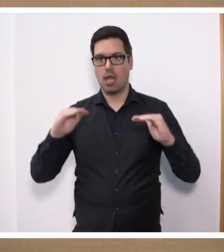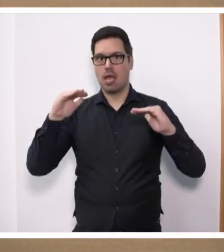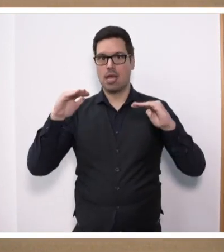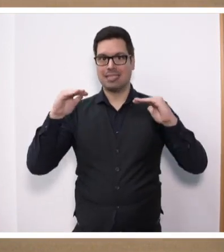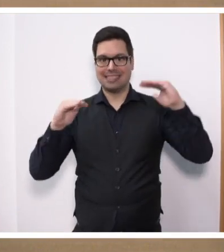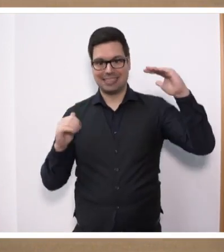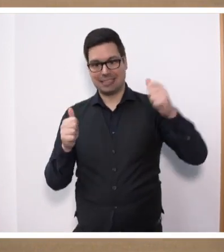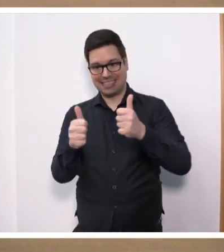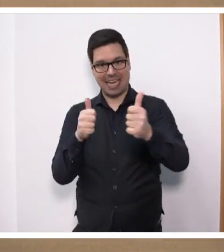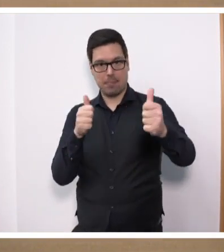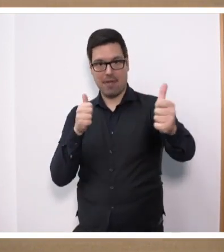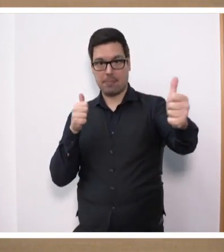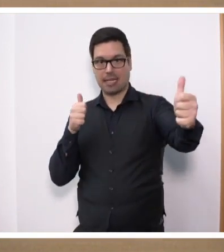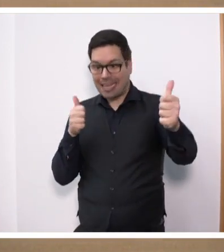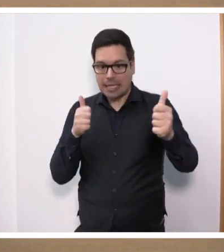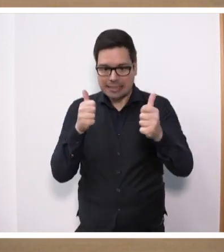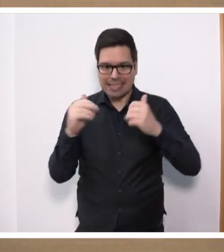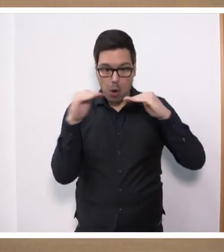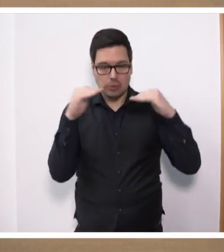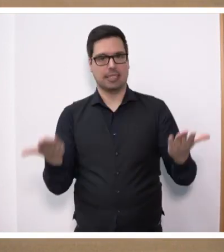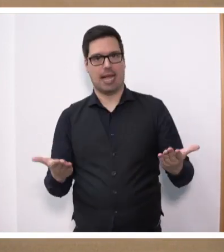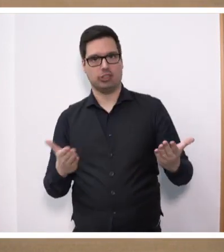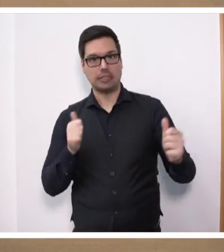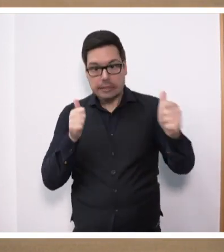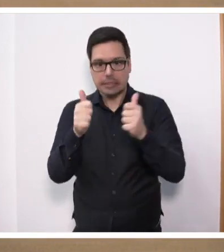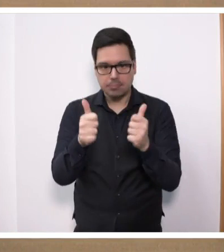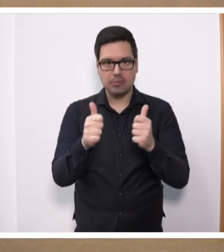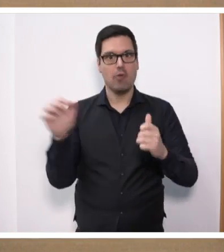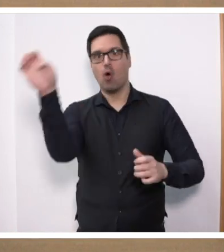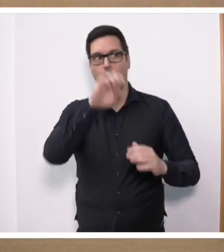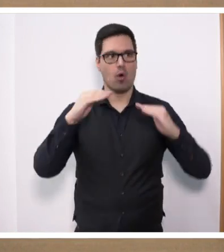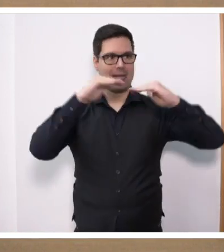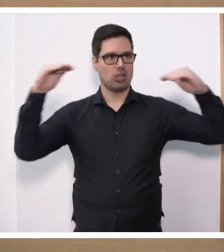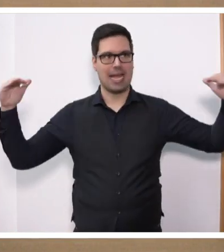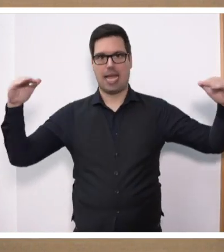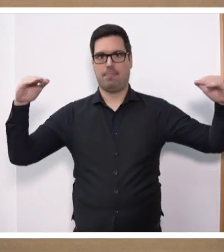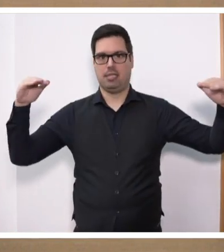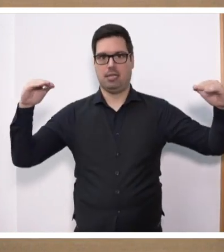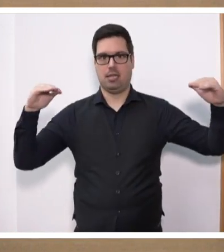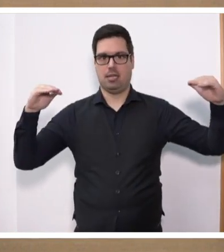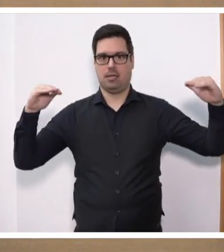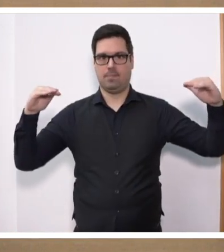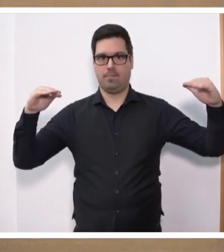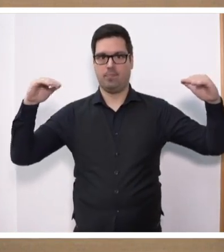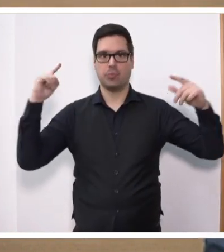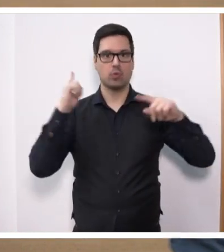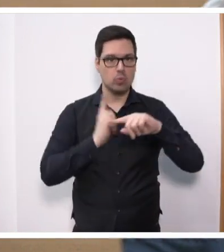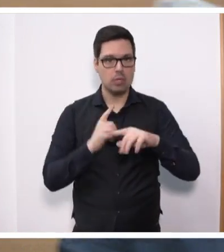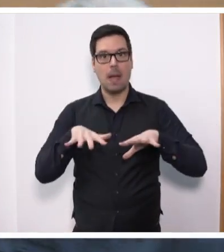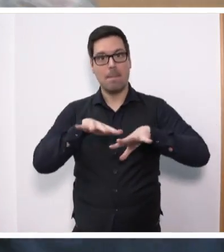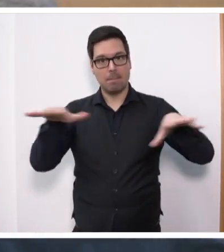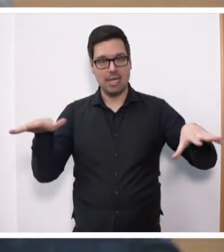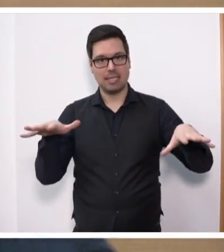Wettbewerbsnachteile aus. Er gleicht Wettbewerbsnachteile auf europäischer Ebene aus. Und er trägt dazu bei, dass die